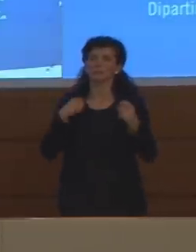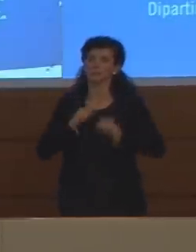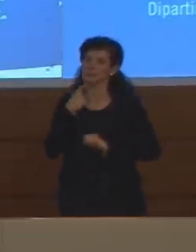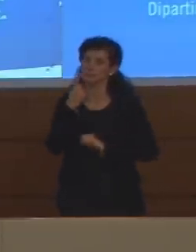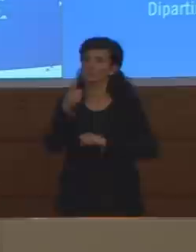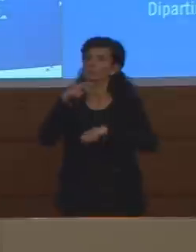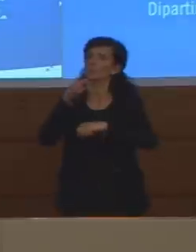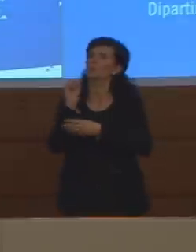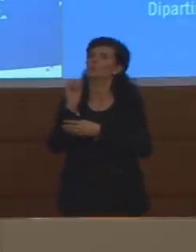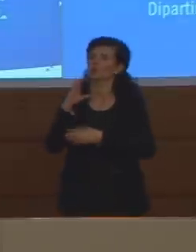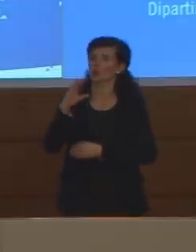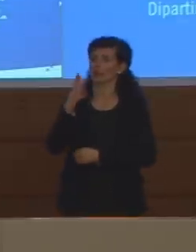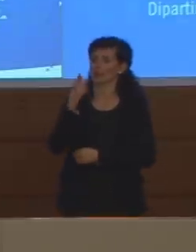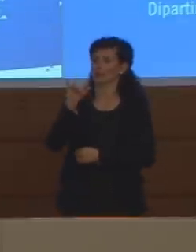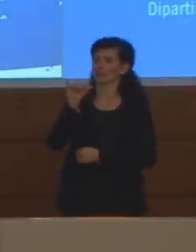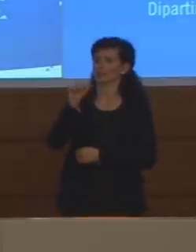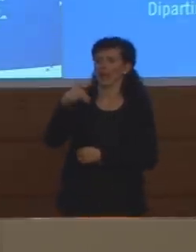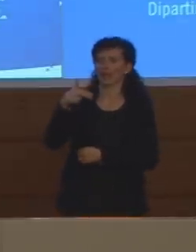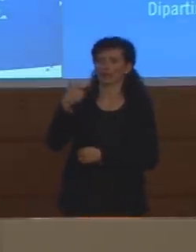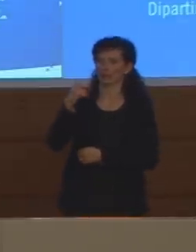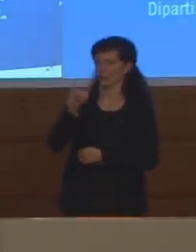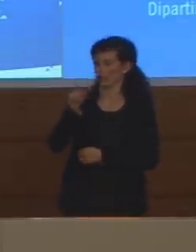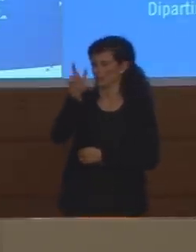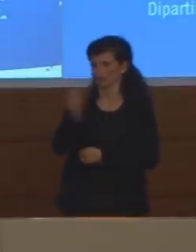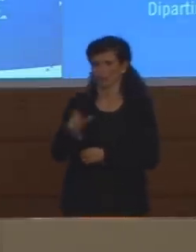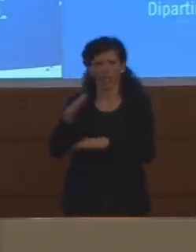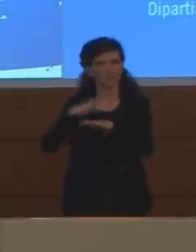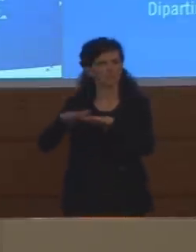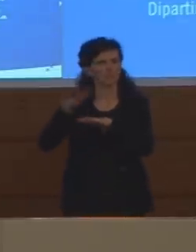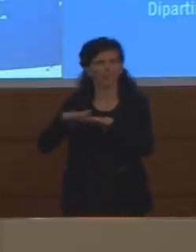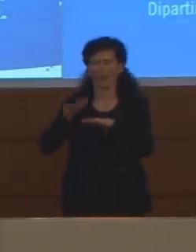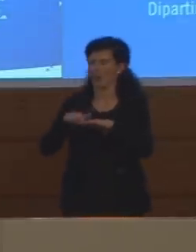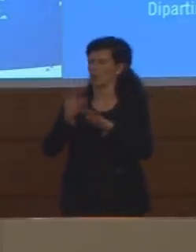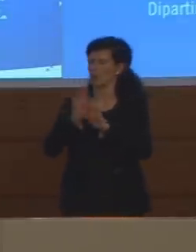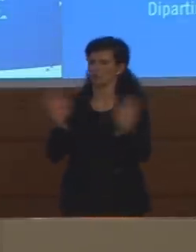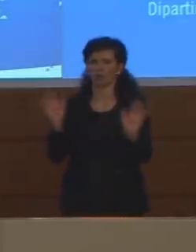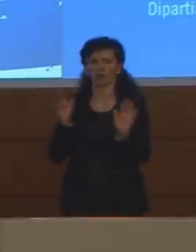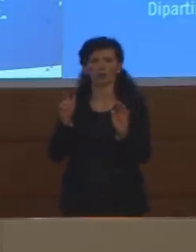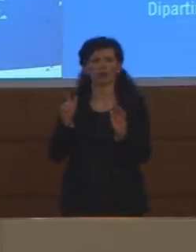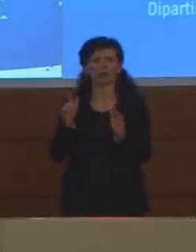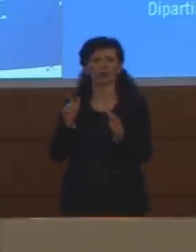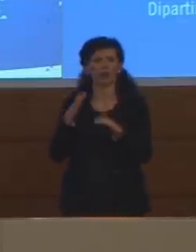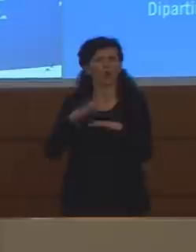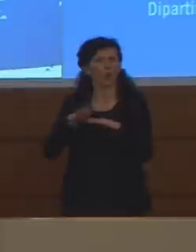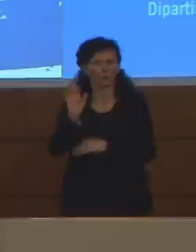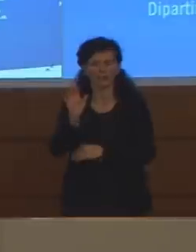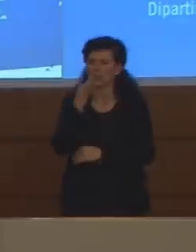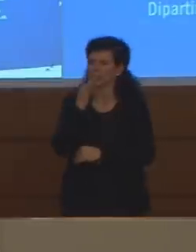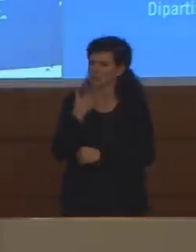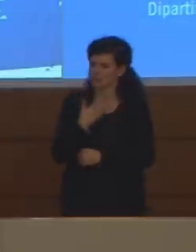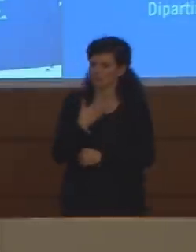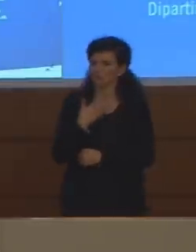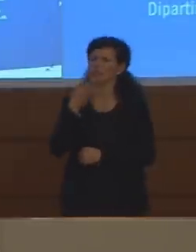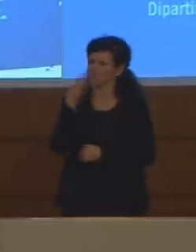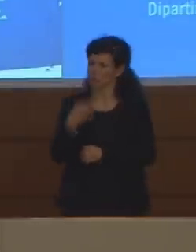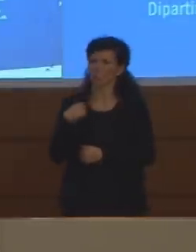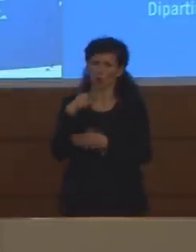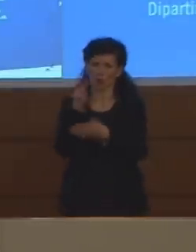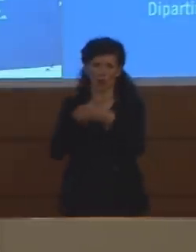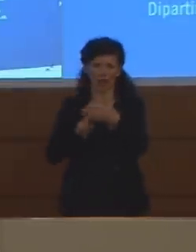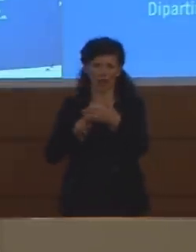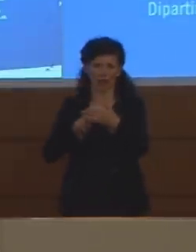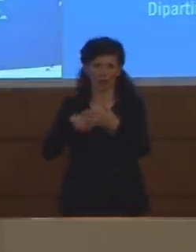professor Crisanti certamente è un grande esperto del campo e avrà fatto un ragionamento che mi andrò a leggere e che apprezzerò certamente però